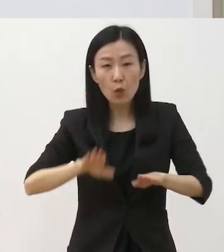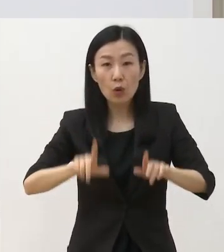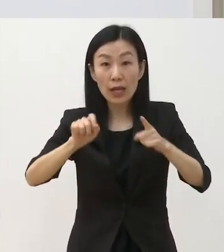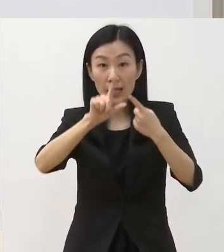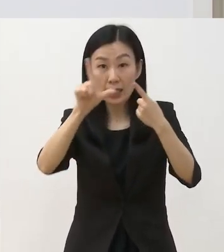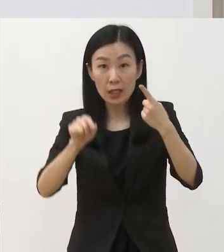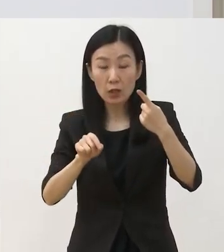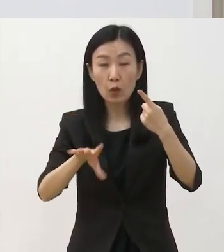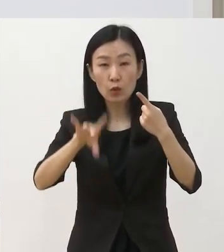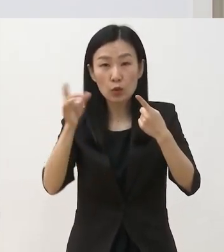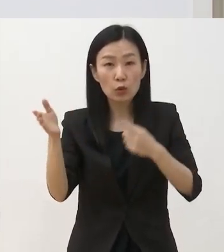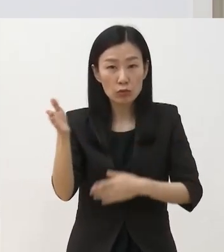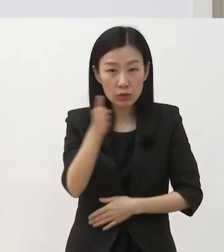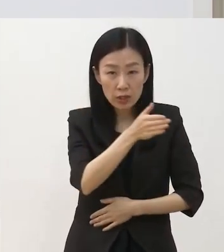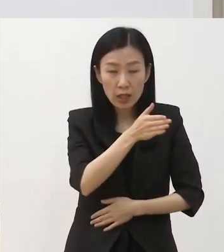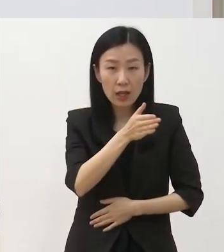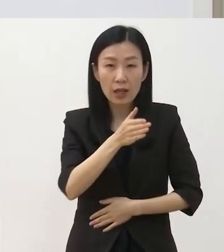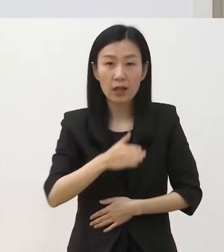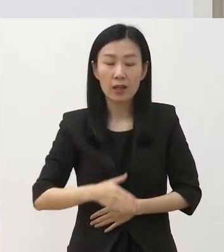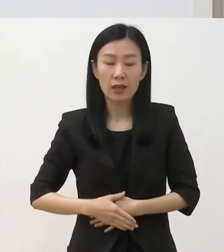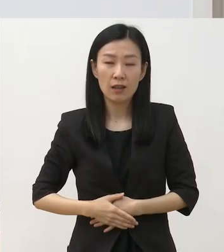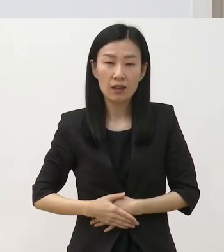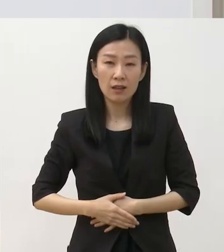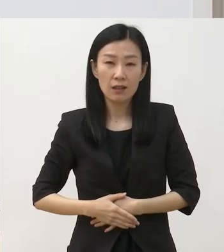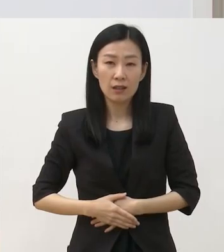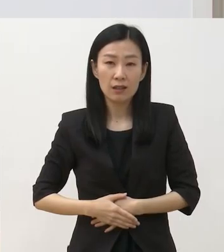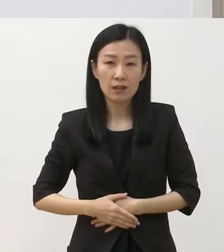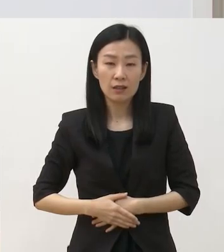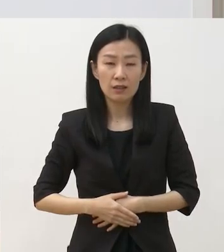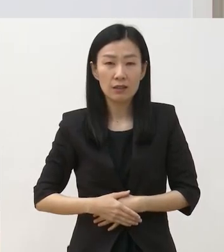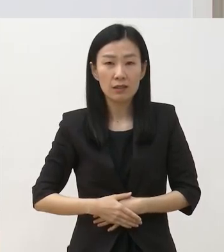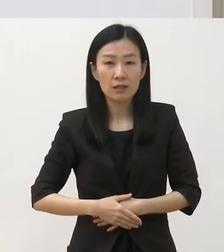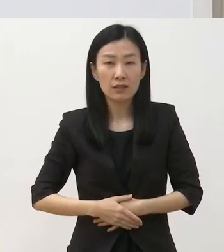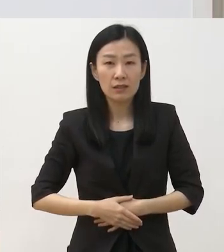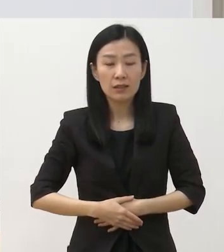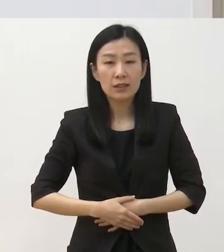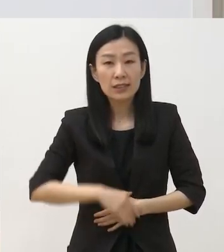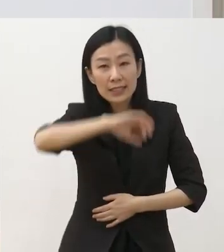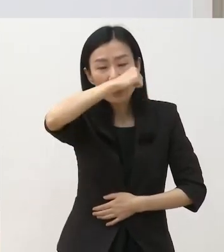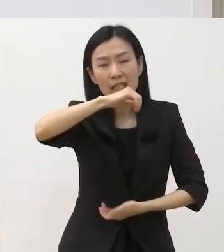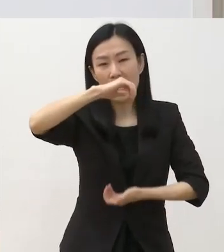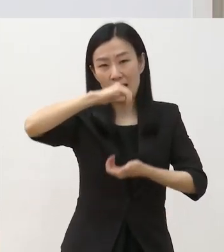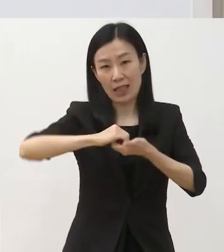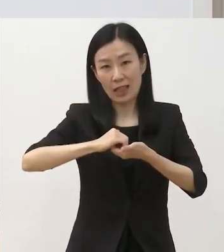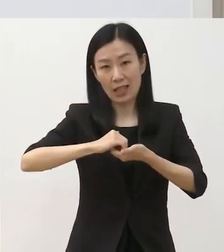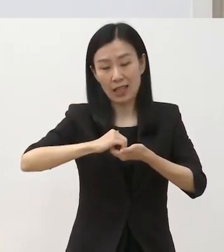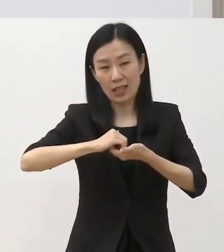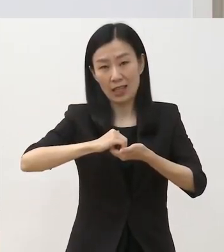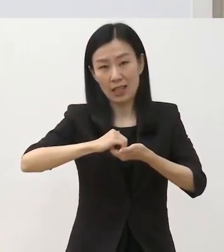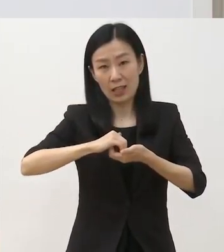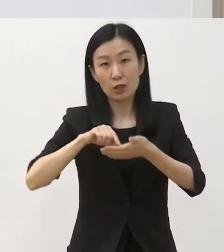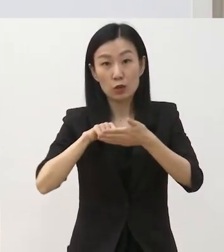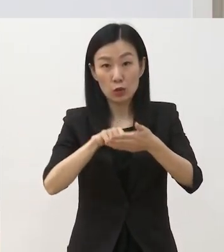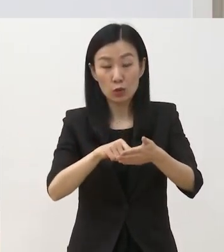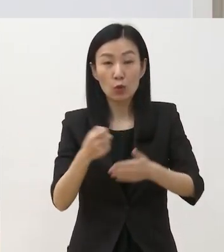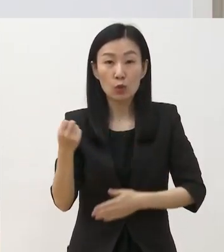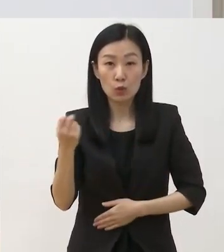국가재정법 등 짜여진 툴 속에서 추진되어 왔고 한편